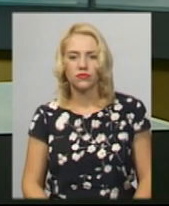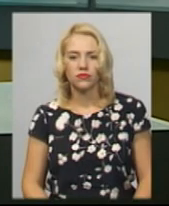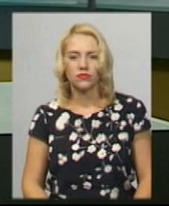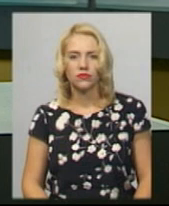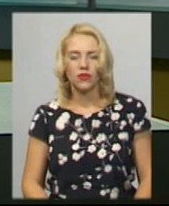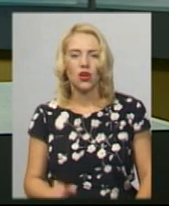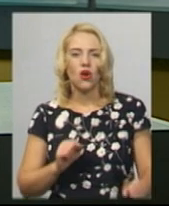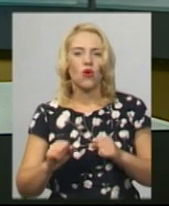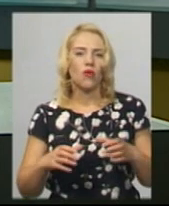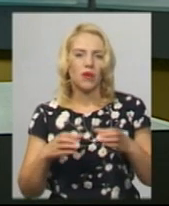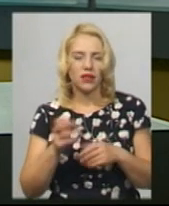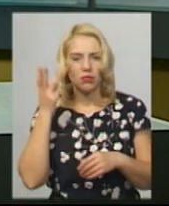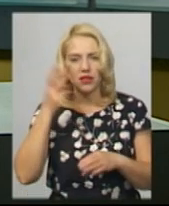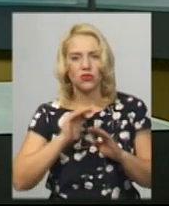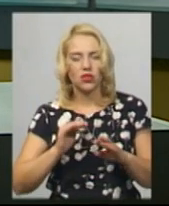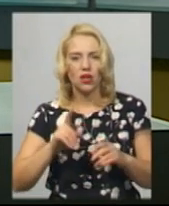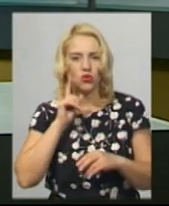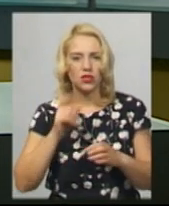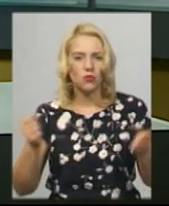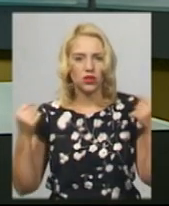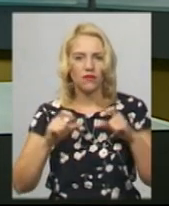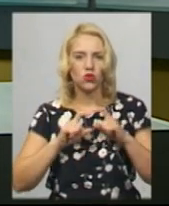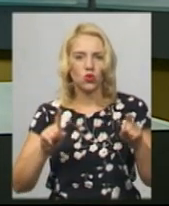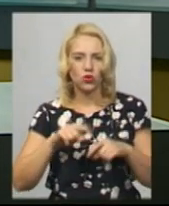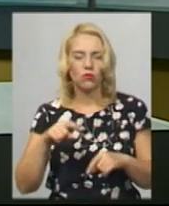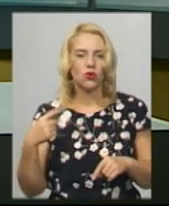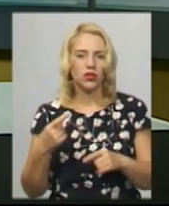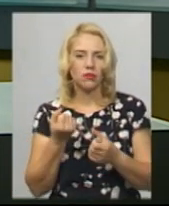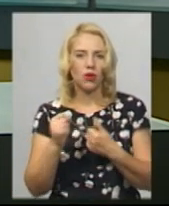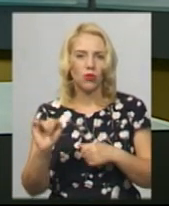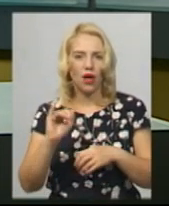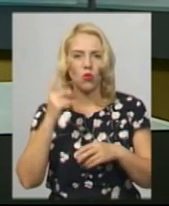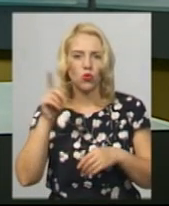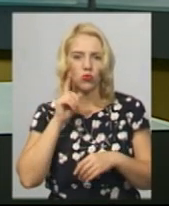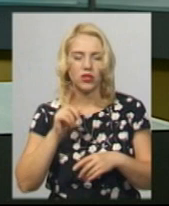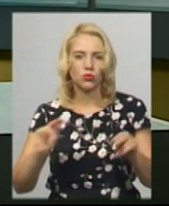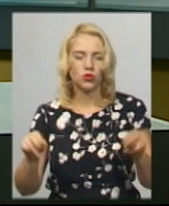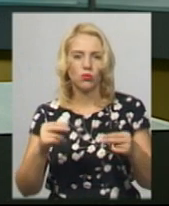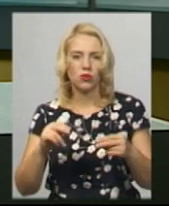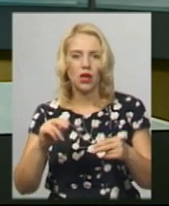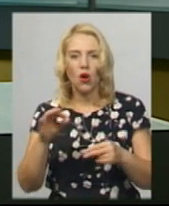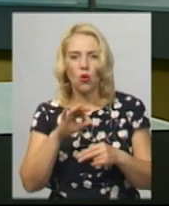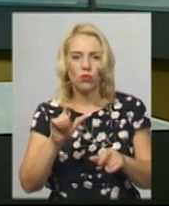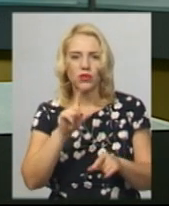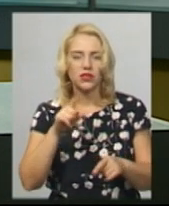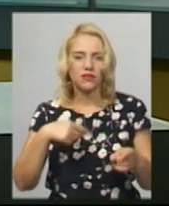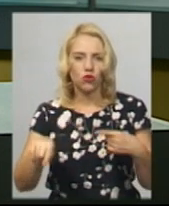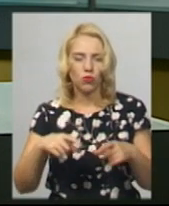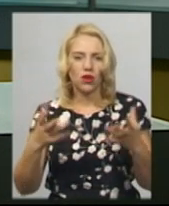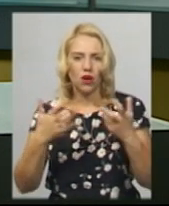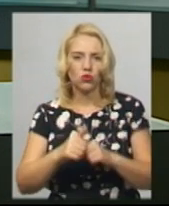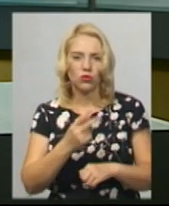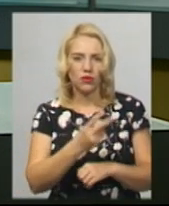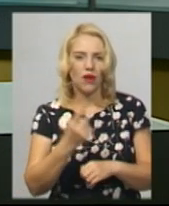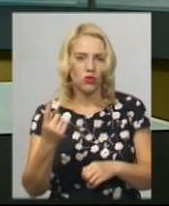Команда Хмельницької дитячо-юнацької спортивної школи номер один перемогла у юнацькому чемпіонаті області з футболу. Із рахунком 2-1